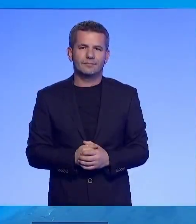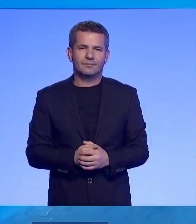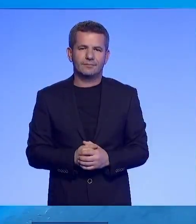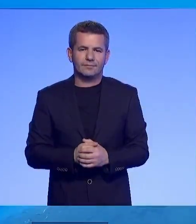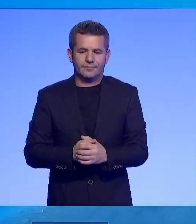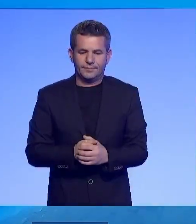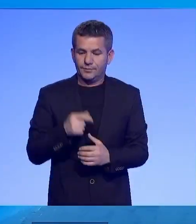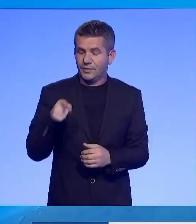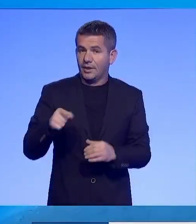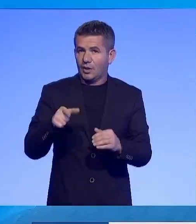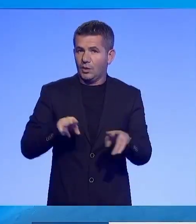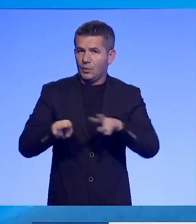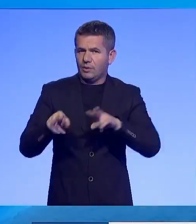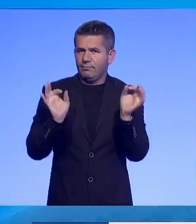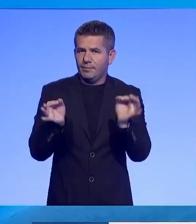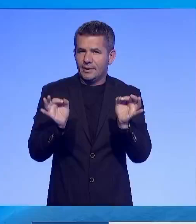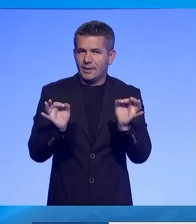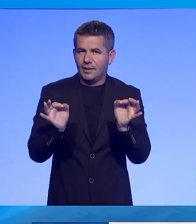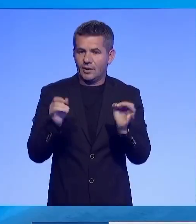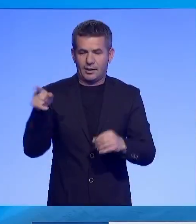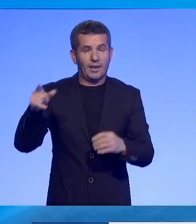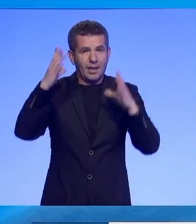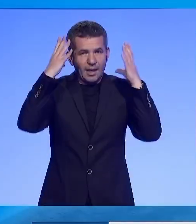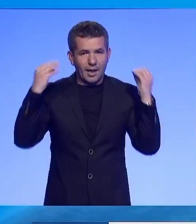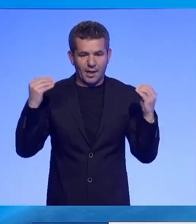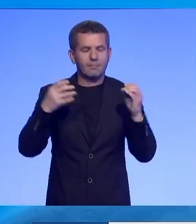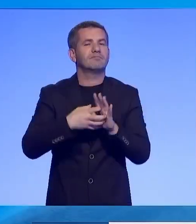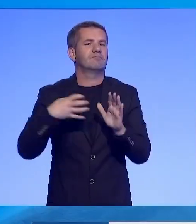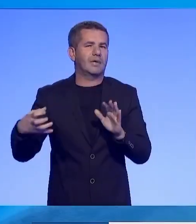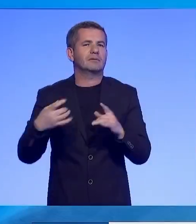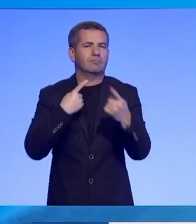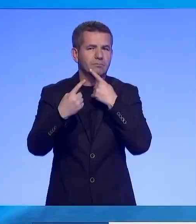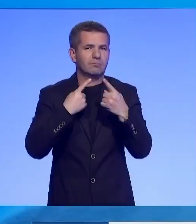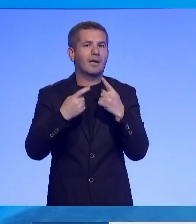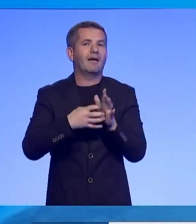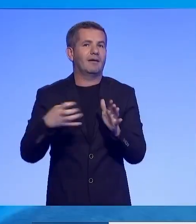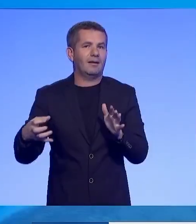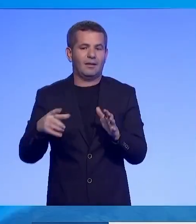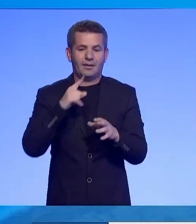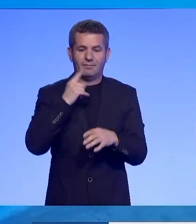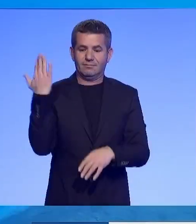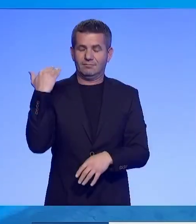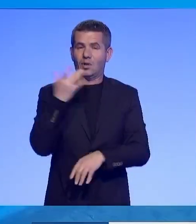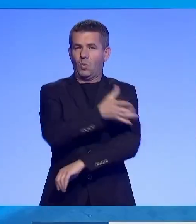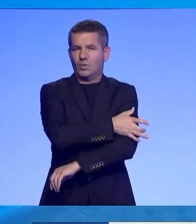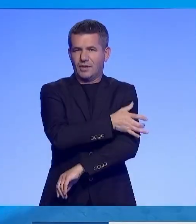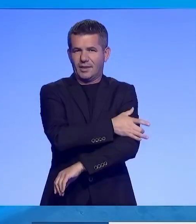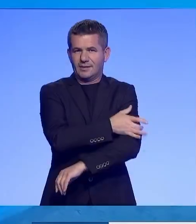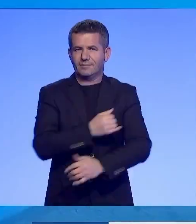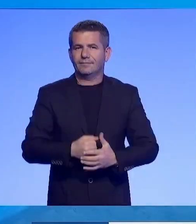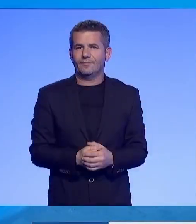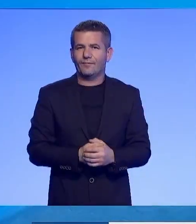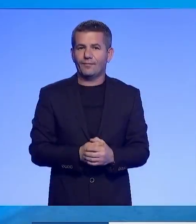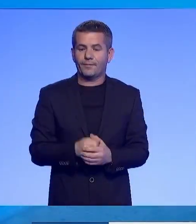E në dhomat e specializuara në hak po mbahët konferenca për ecurin e qështjes i shkrerve të uqëkës.